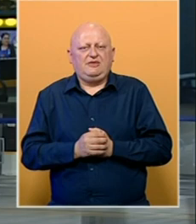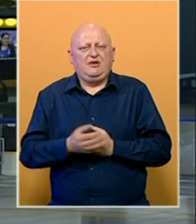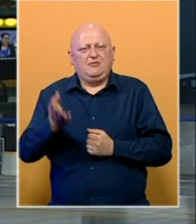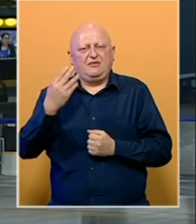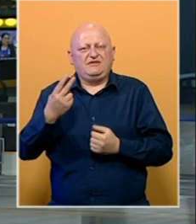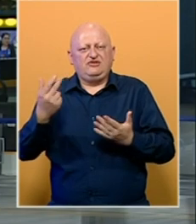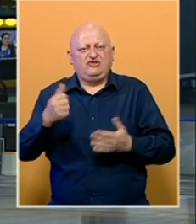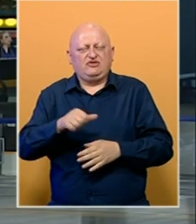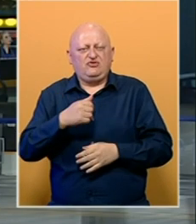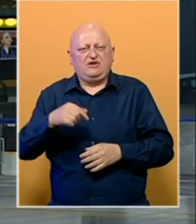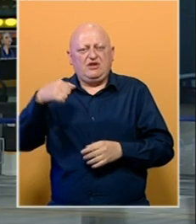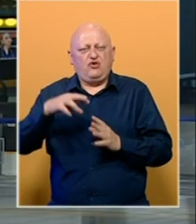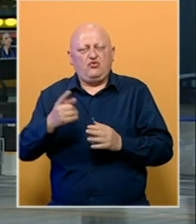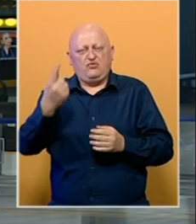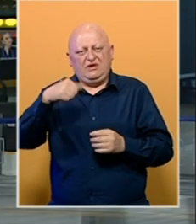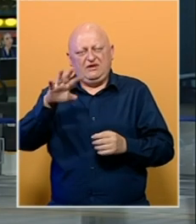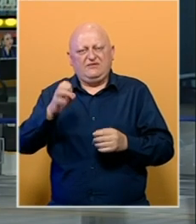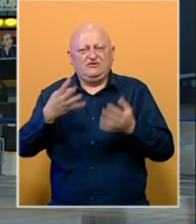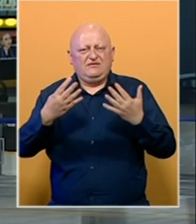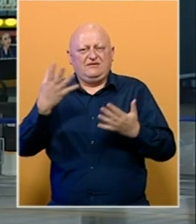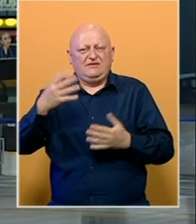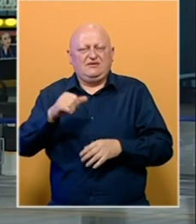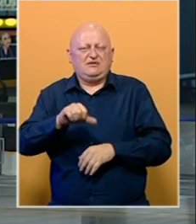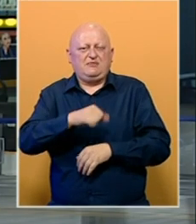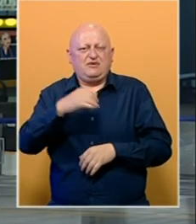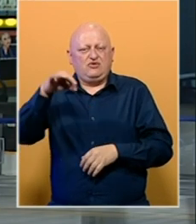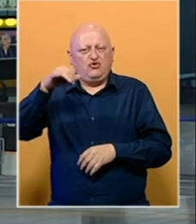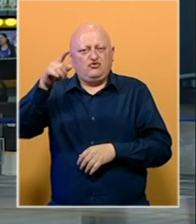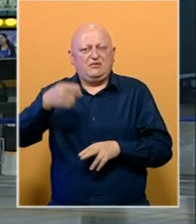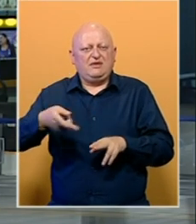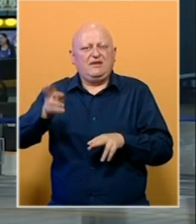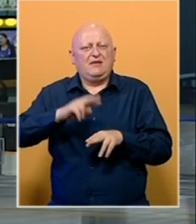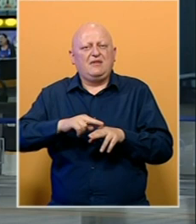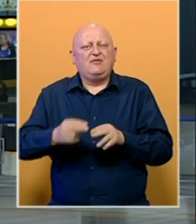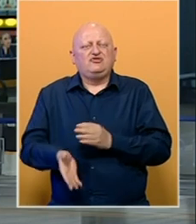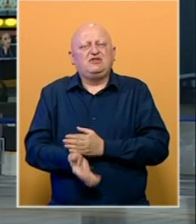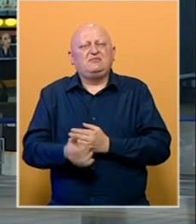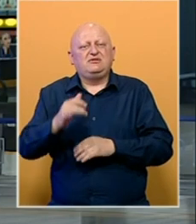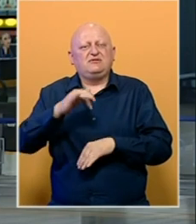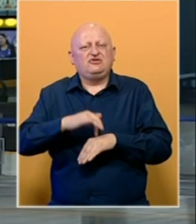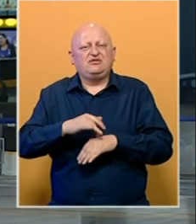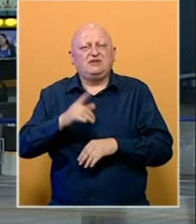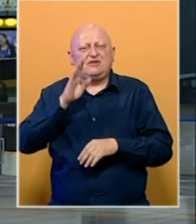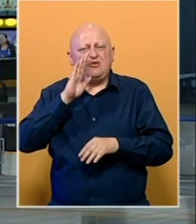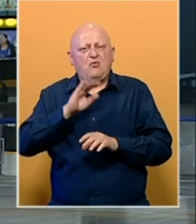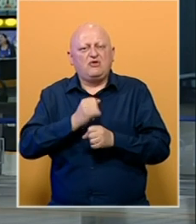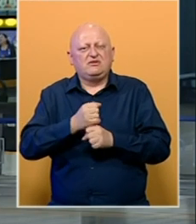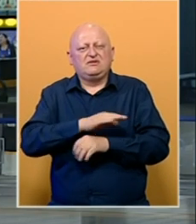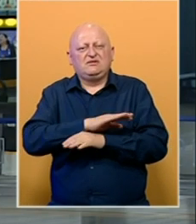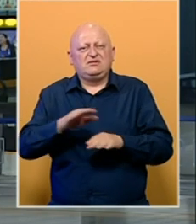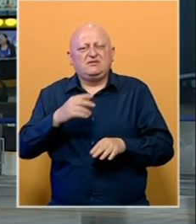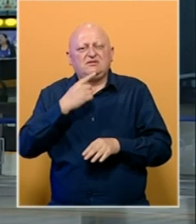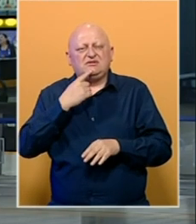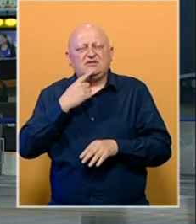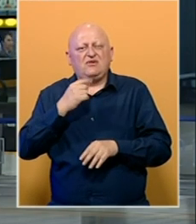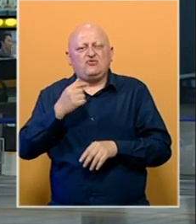Prije 26 godina u julu 1995. godine Tuzla je bila najveći jedini izbjeglički centar u BiH